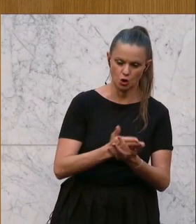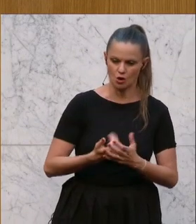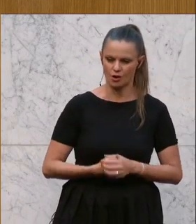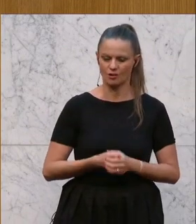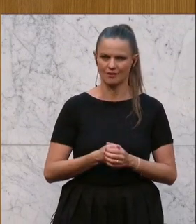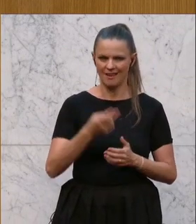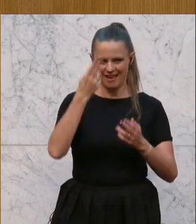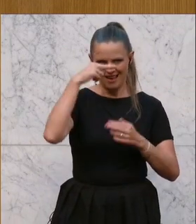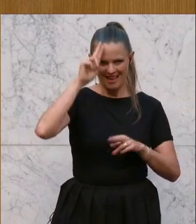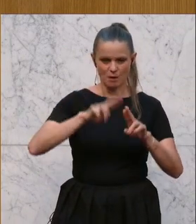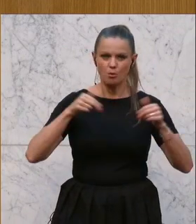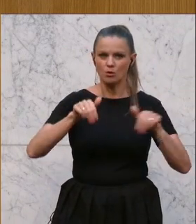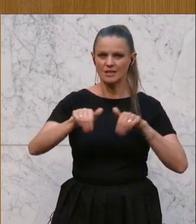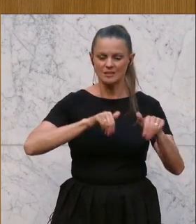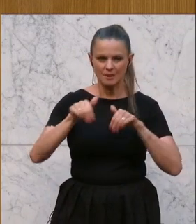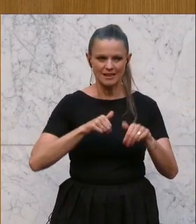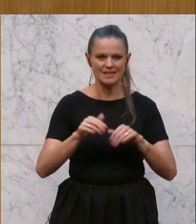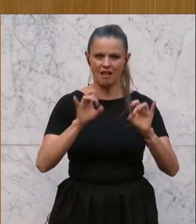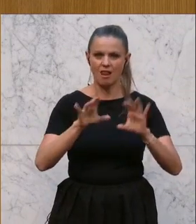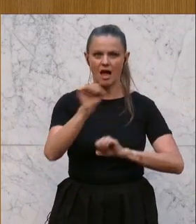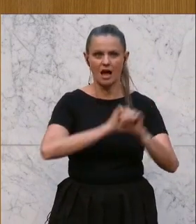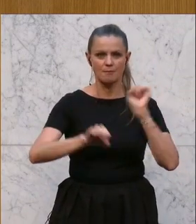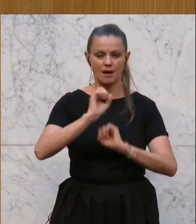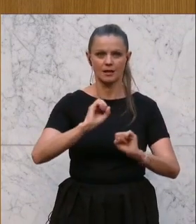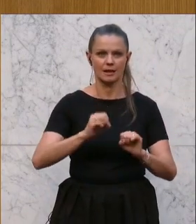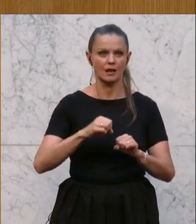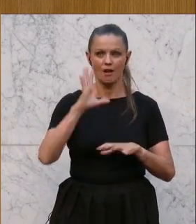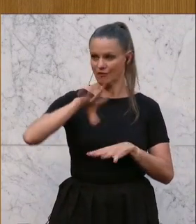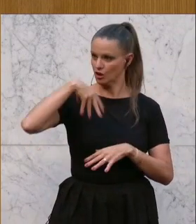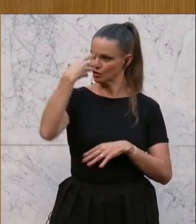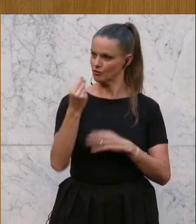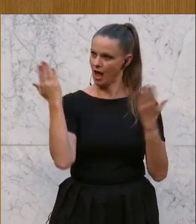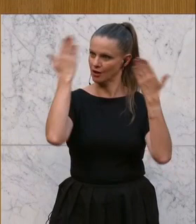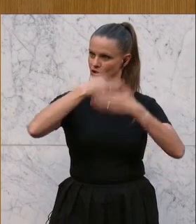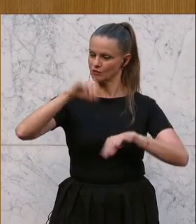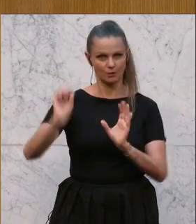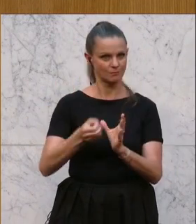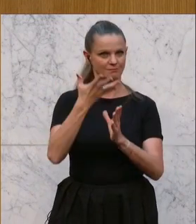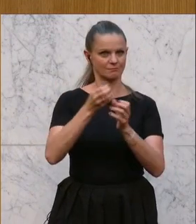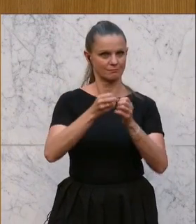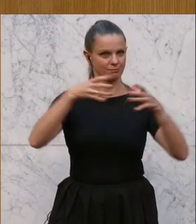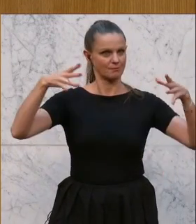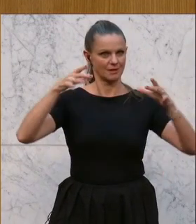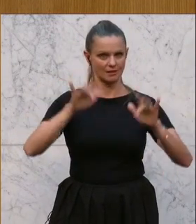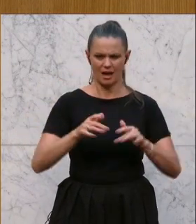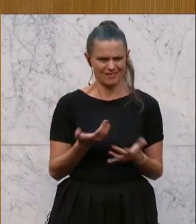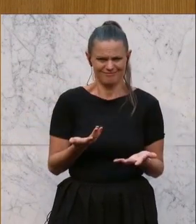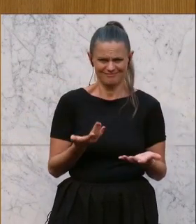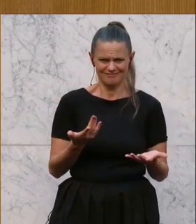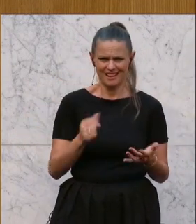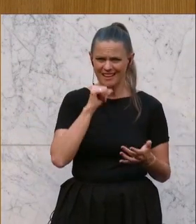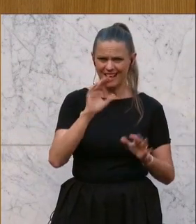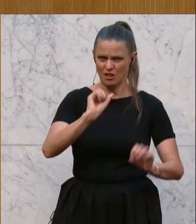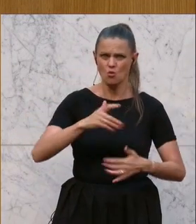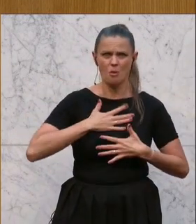Lehrermangel ist kein schwarzer Schwan, der heute plötzlich erschienen ist. Der ist nicht überraschend gekommen, als vor mehr als zehn